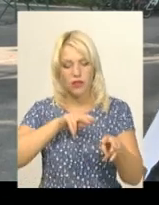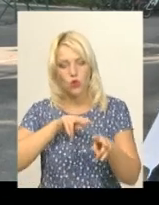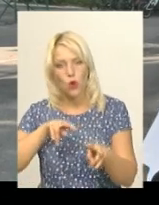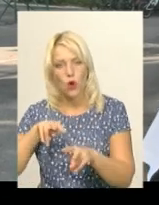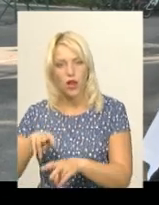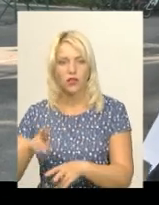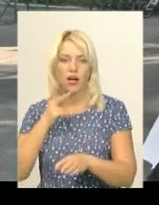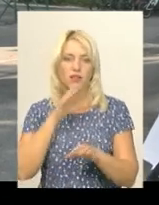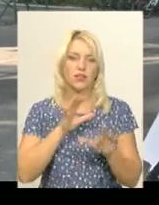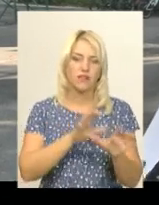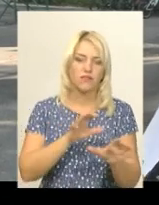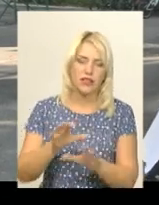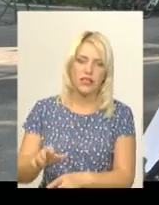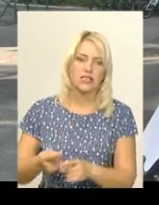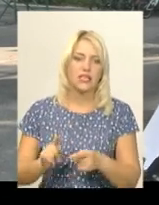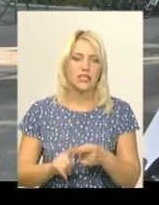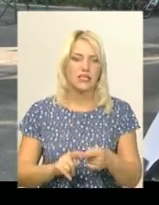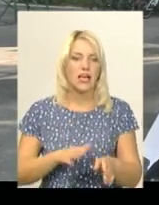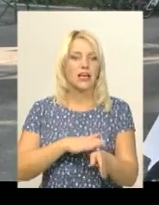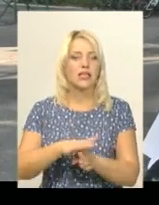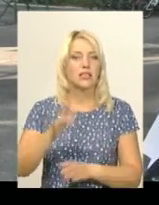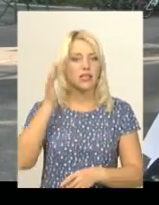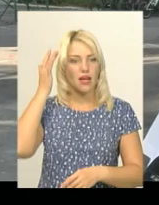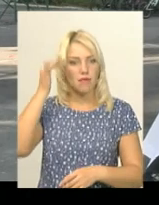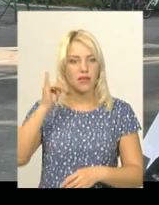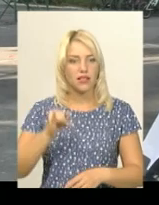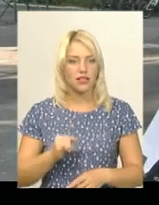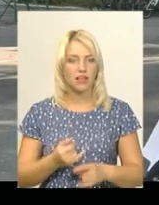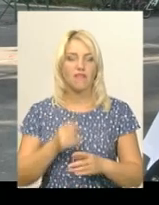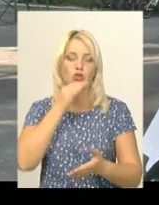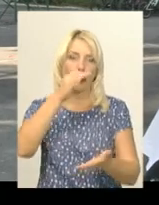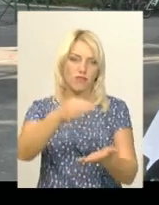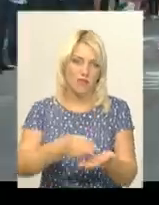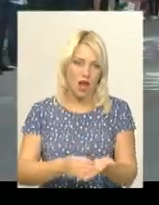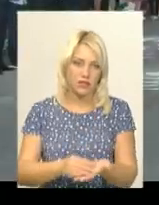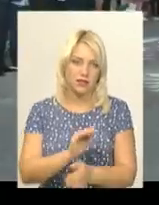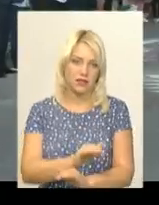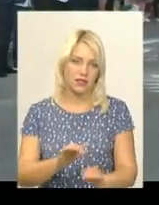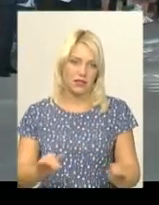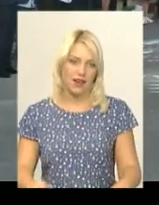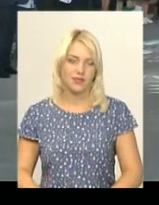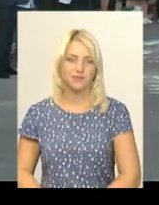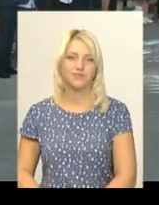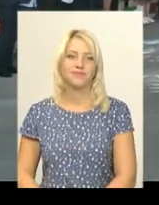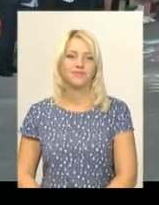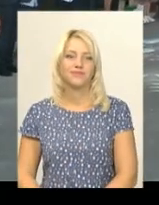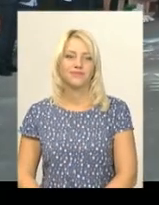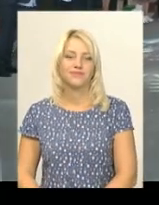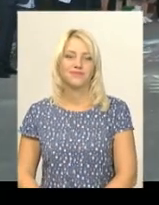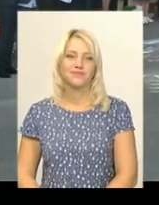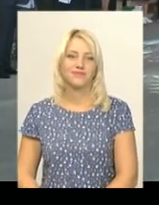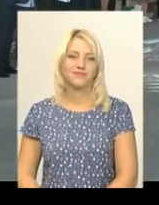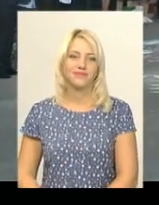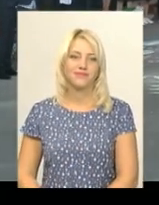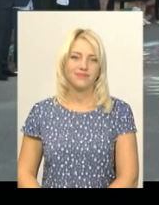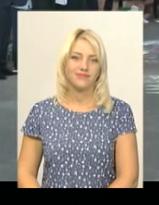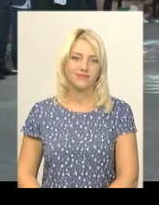ними. Тобто, знову ж таки, це реалізація мрій і разом з тим в певній мірі відповідальність дітей. Ярослава Антушевська, Юрій Чорний, новини